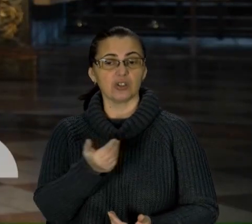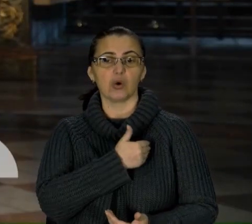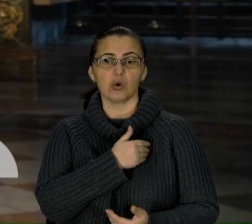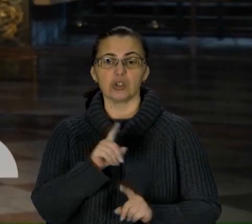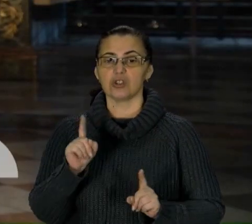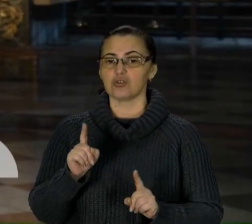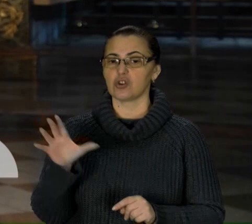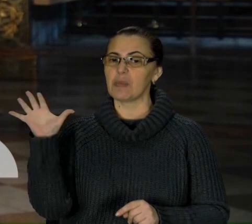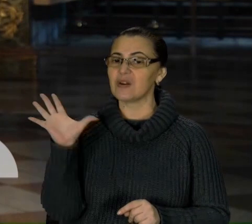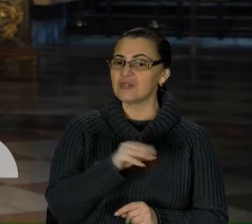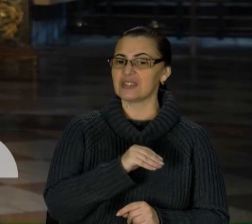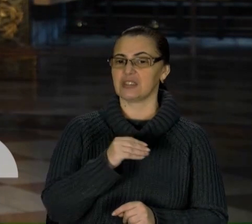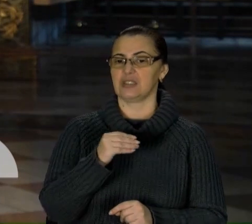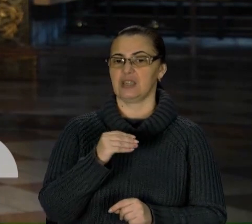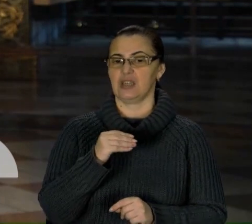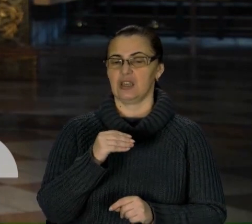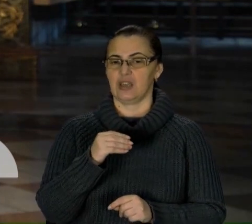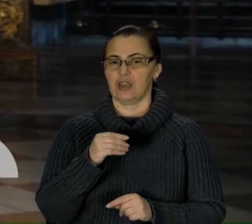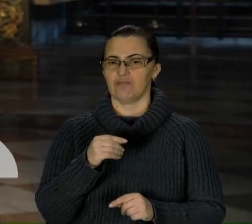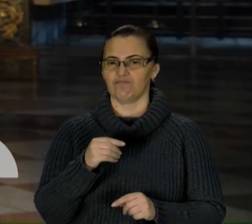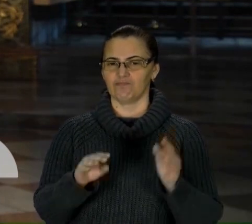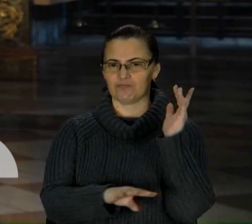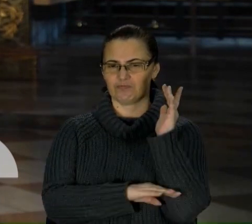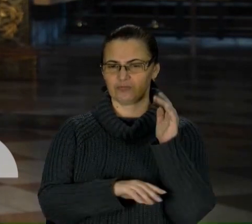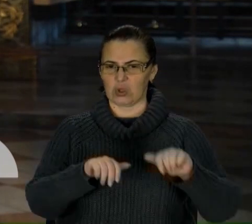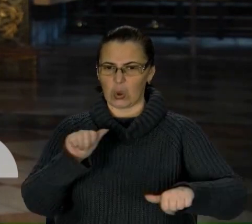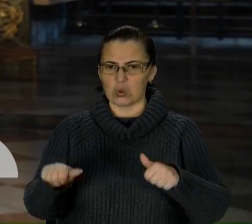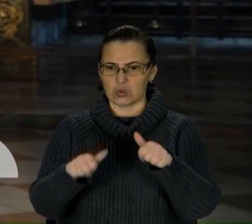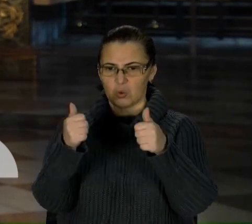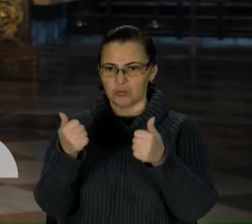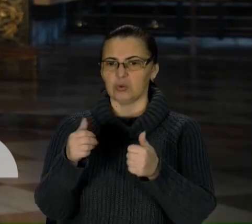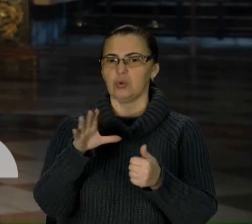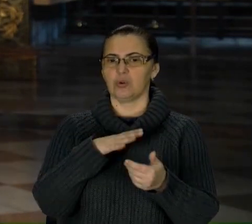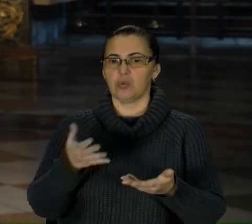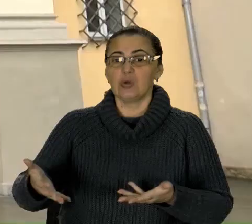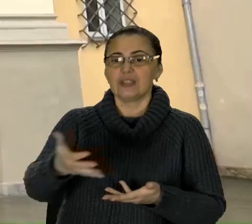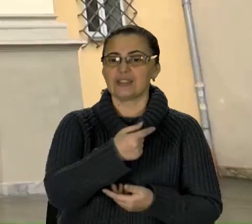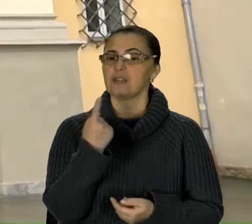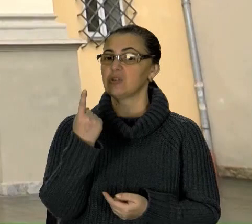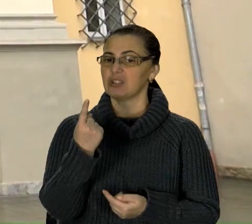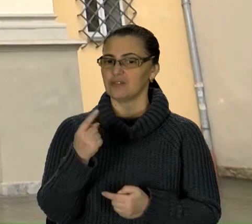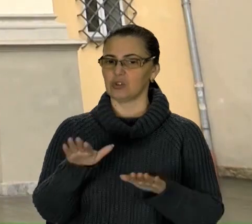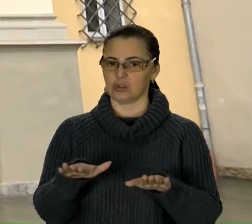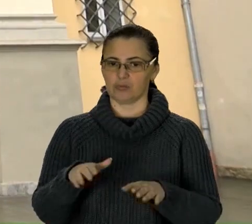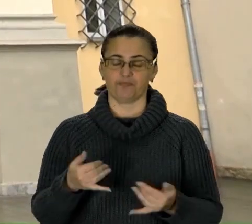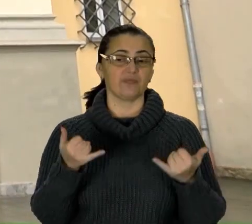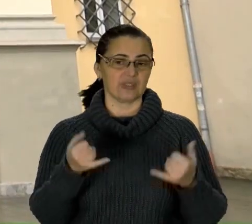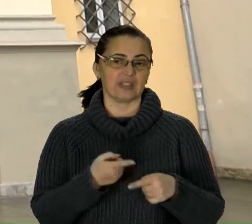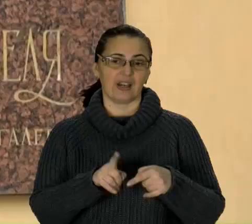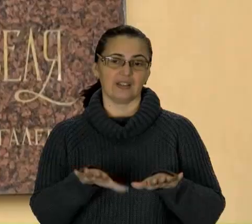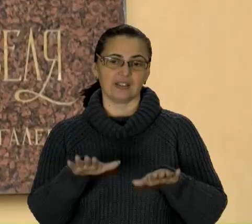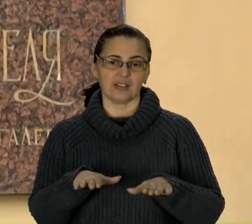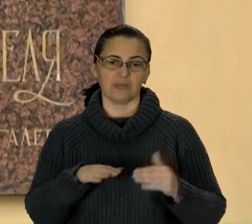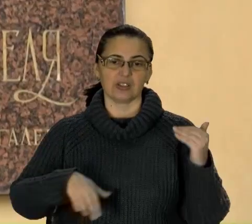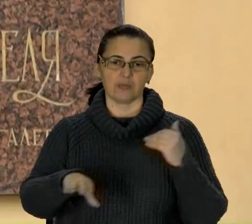всі його твори були якимось потім чином сконцентровані, зібрані в одному місці. Тепер це місце на площі